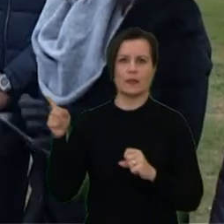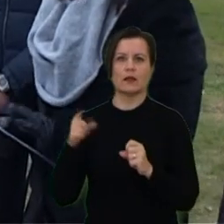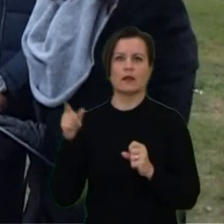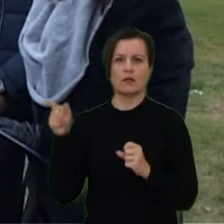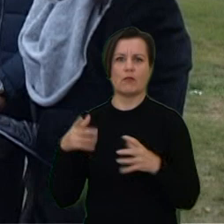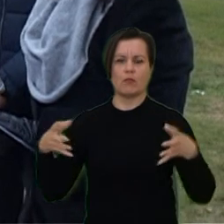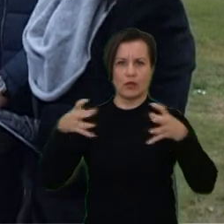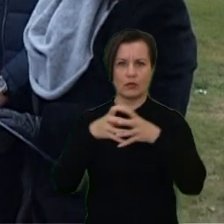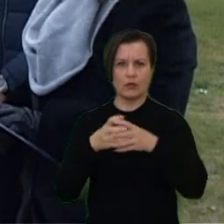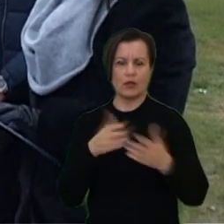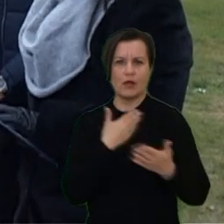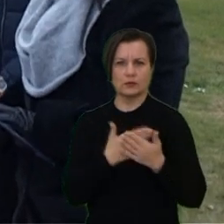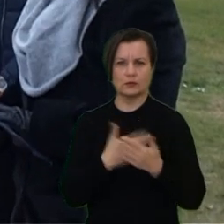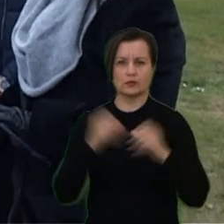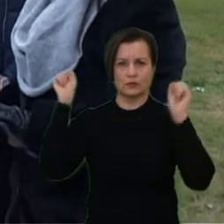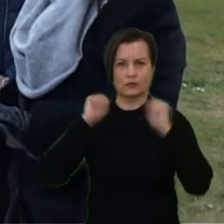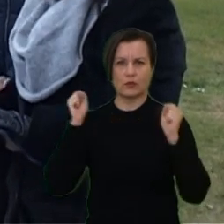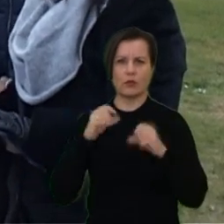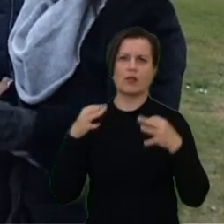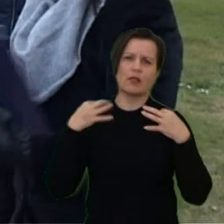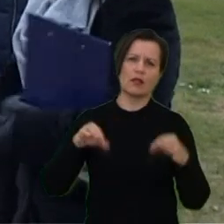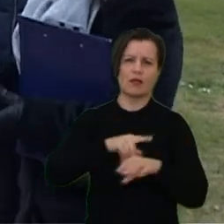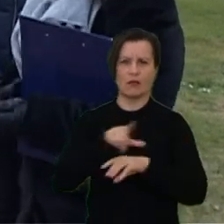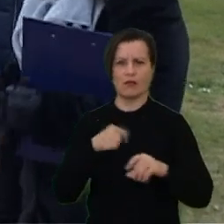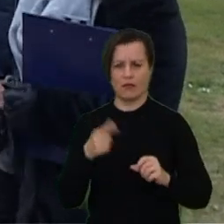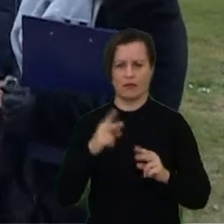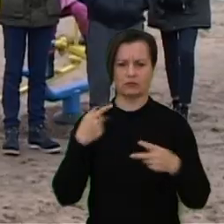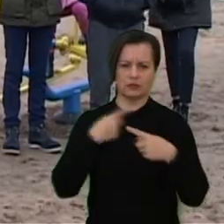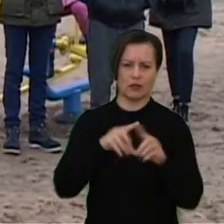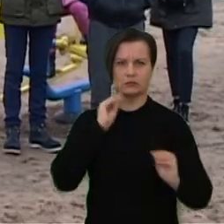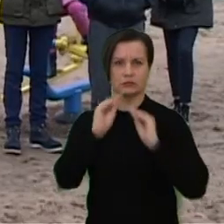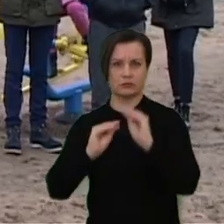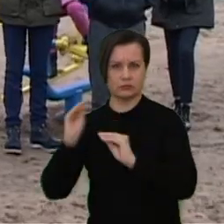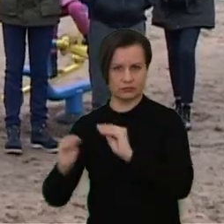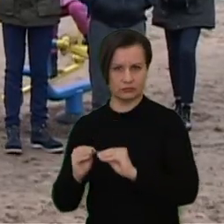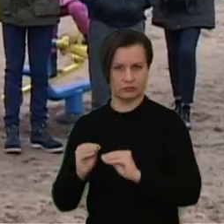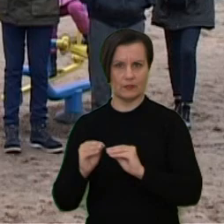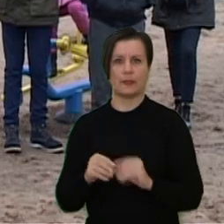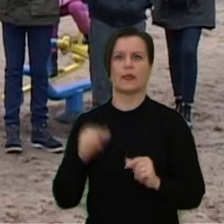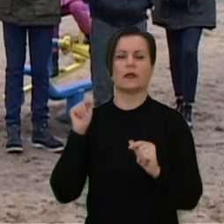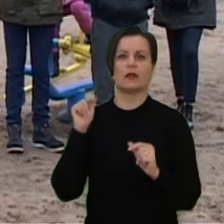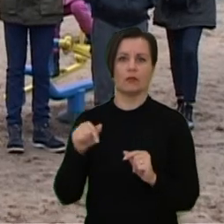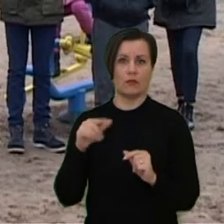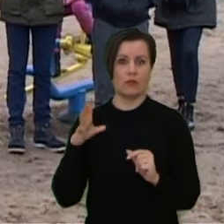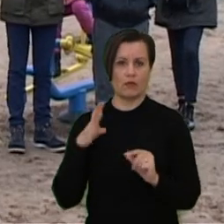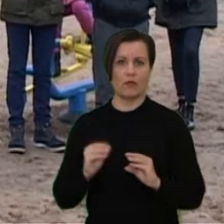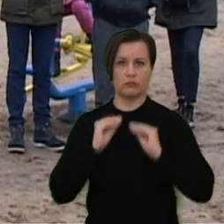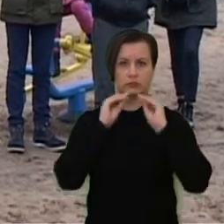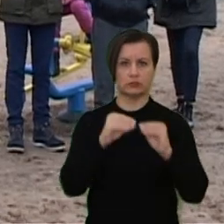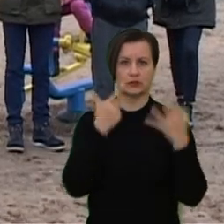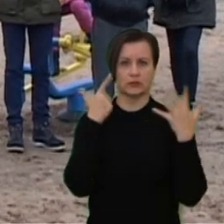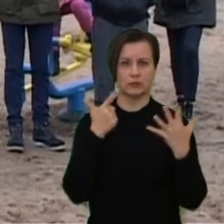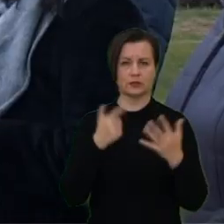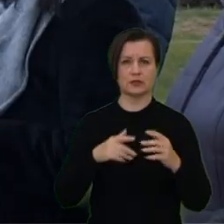iniciatyvas skirta sporto ir laisvalykio zonos įrengimui ir jos pritaikymui gyventojų poreikiams, kurio metu buvo pastatyti net